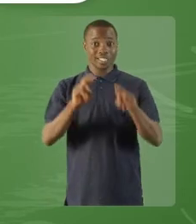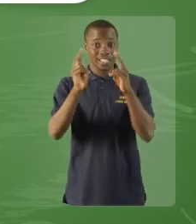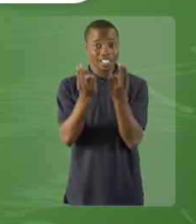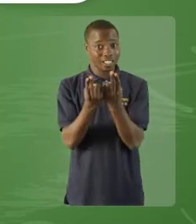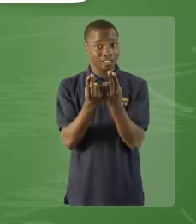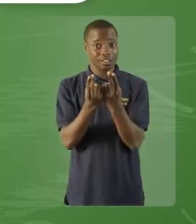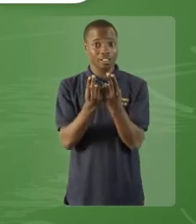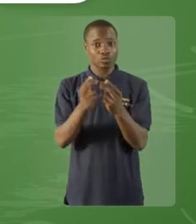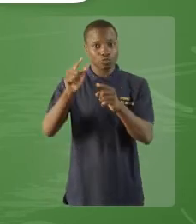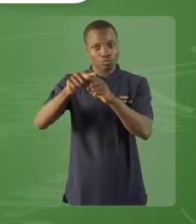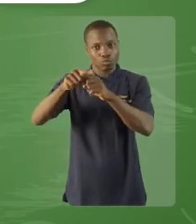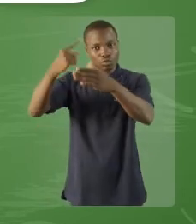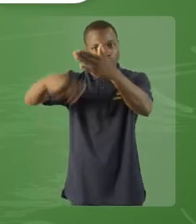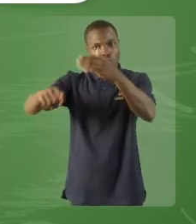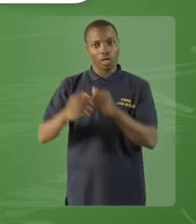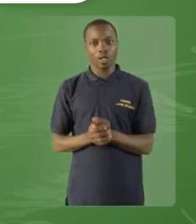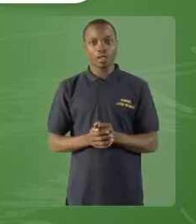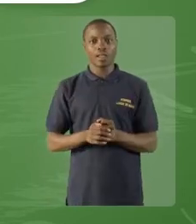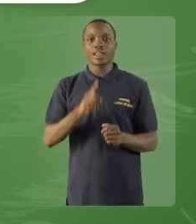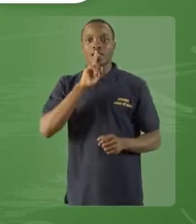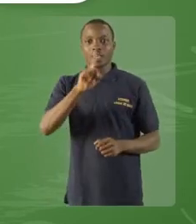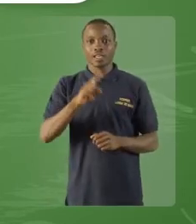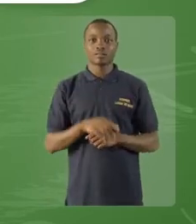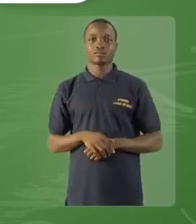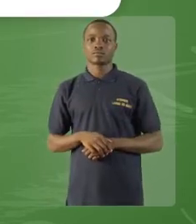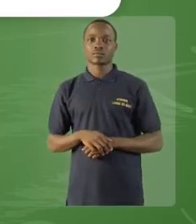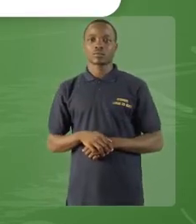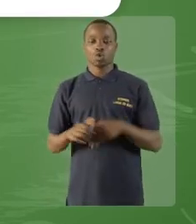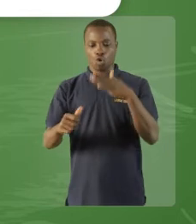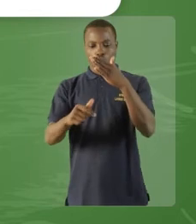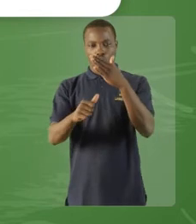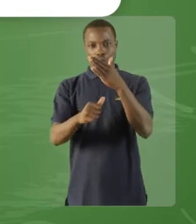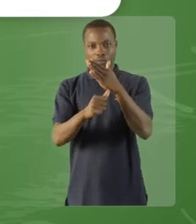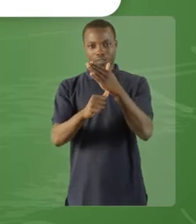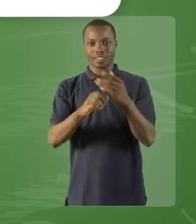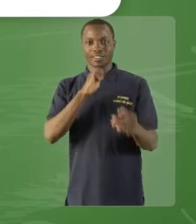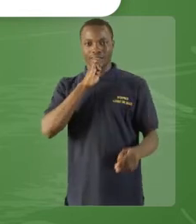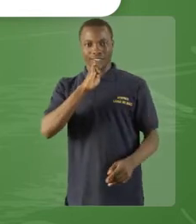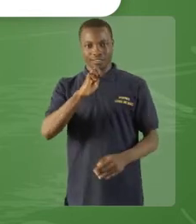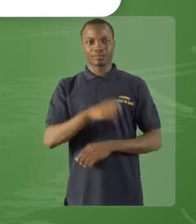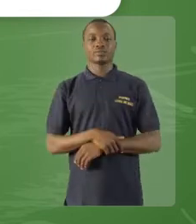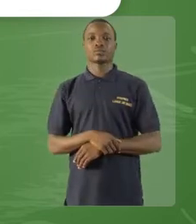« est ». « est ». Quelle est sa nature ?